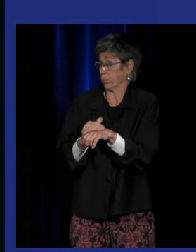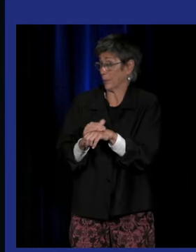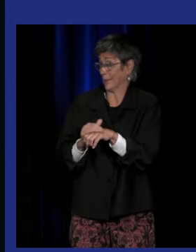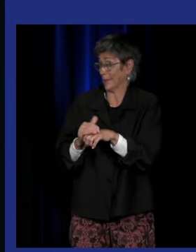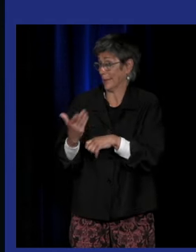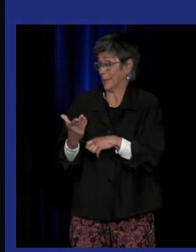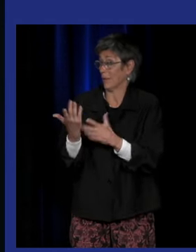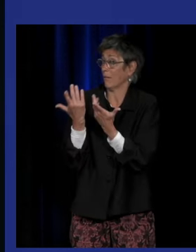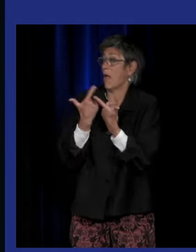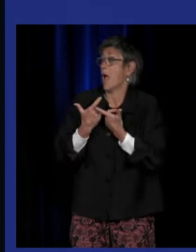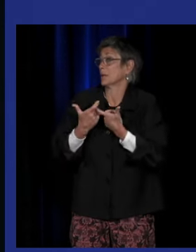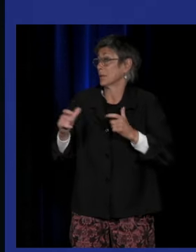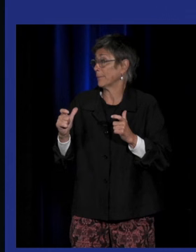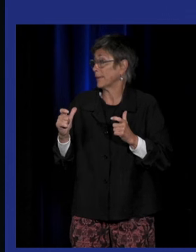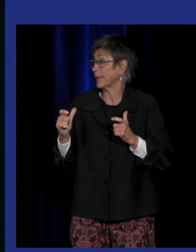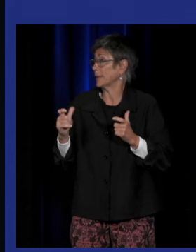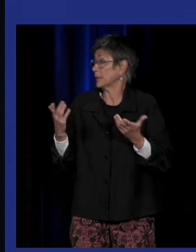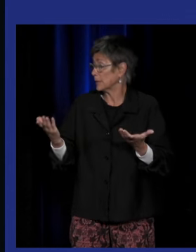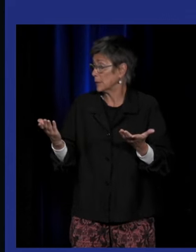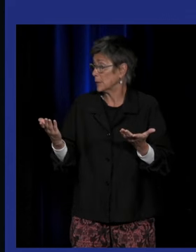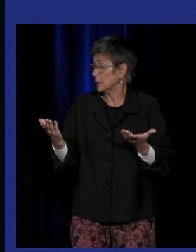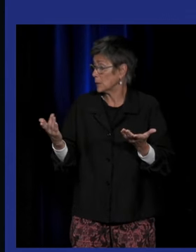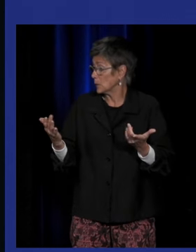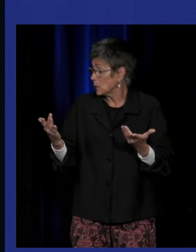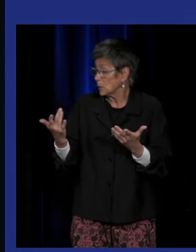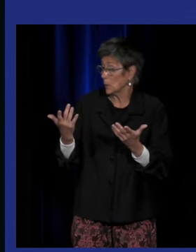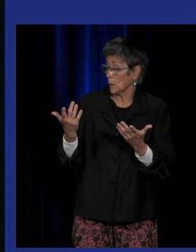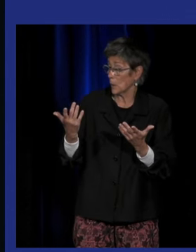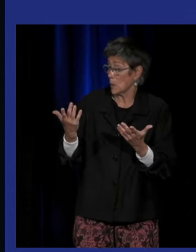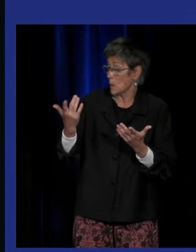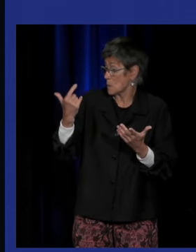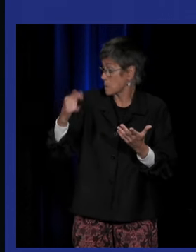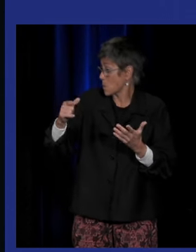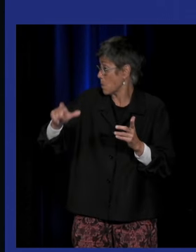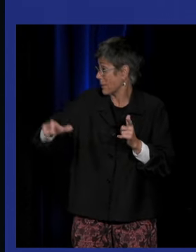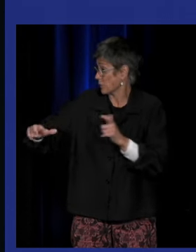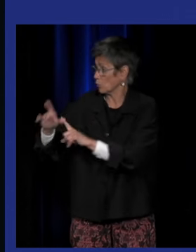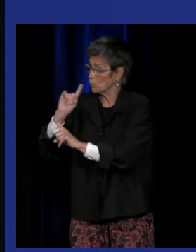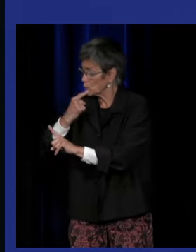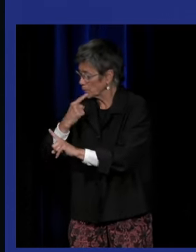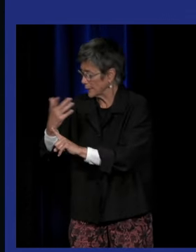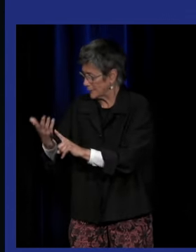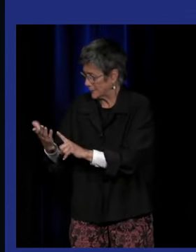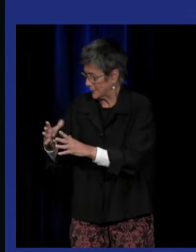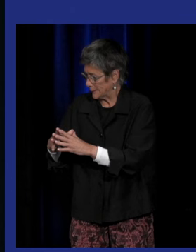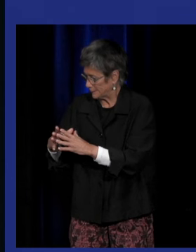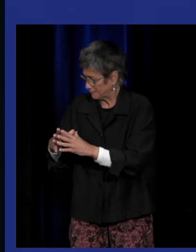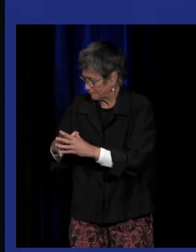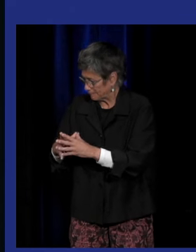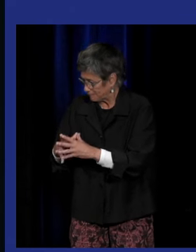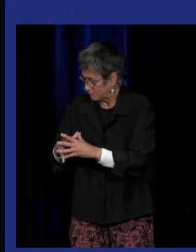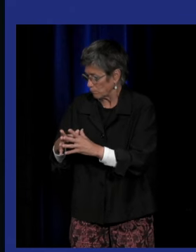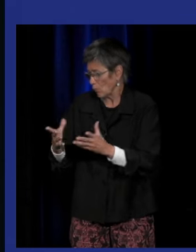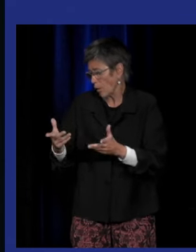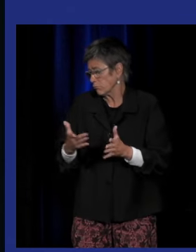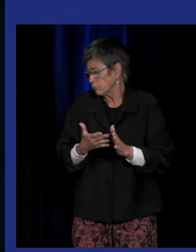d'accessibilité dont bénéficient les personnes sourdes on va passer dans une certaine